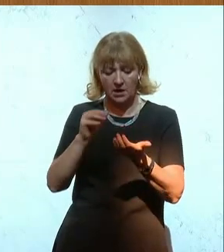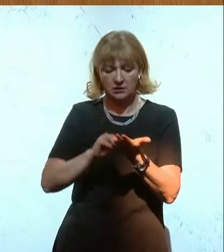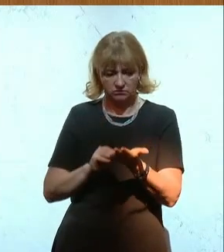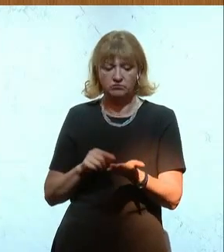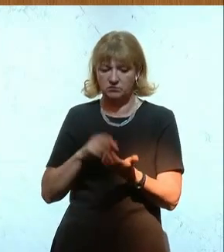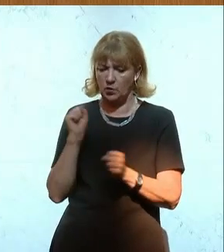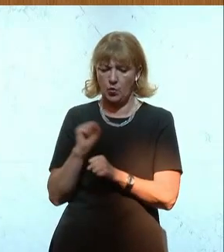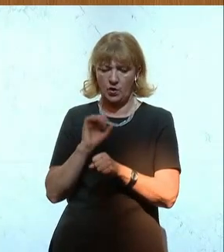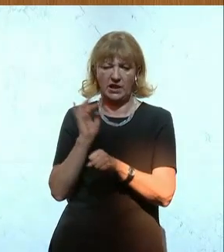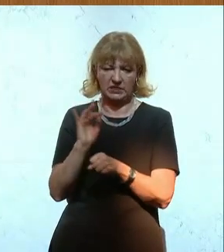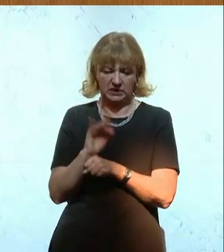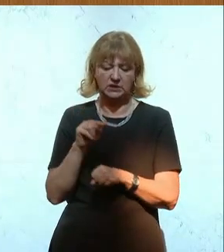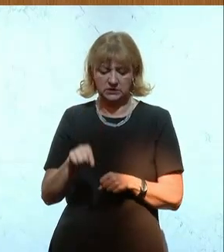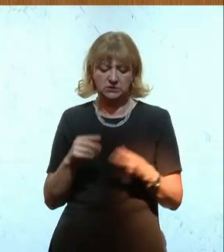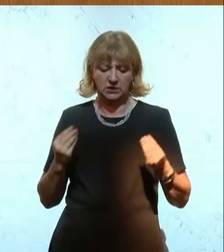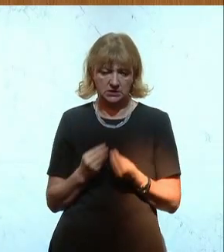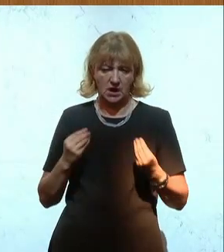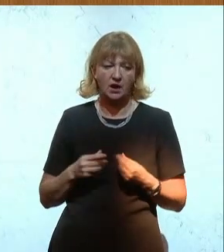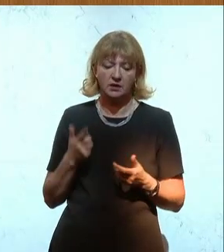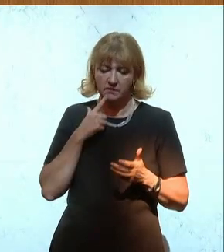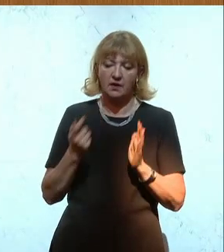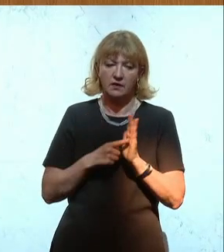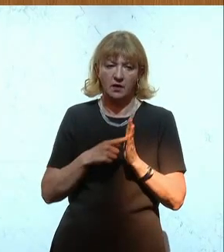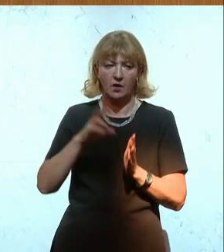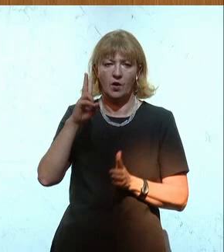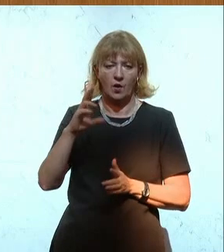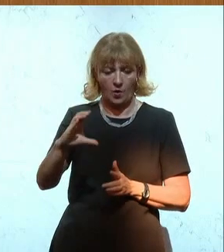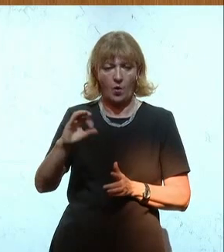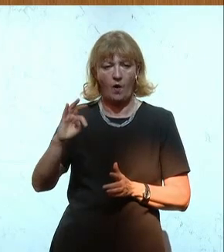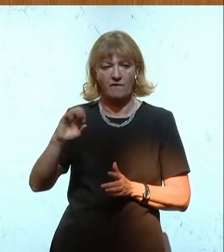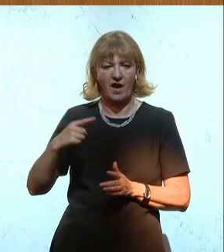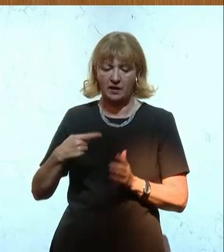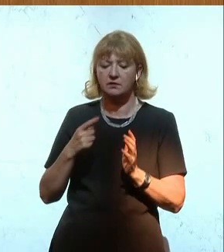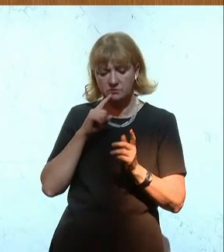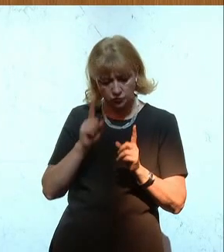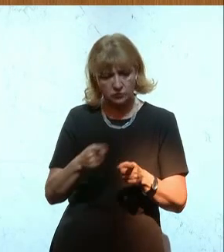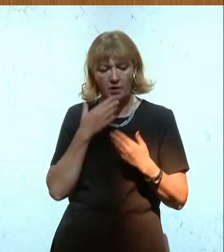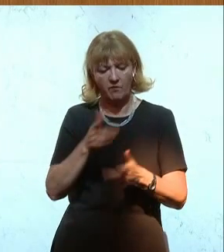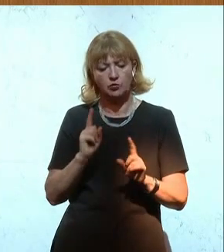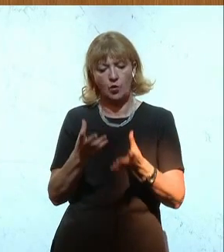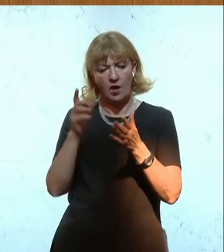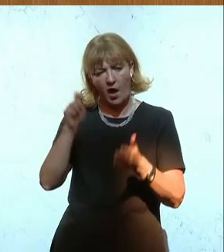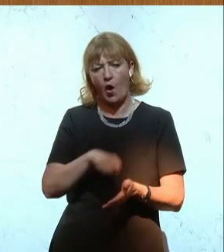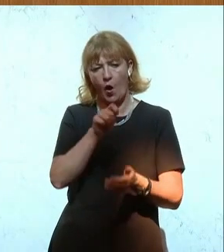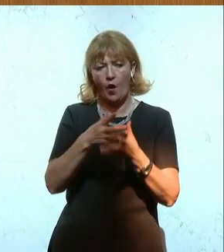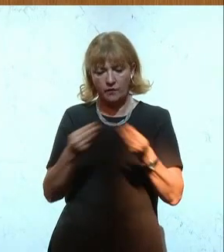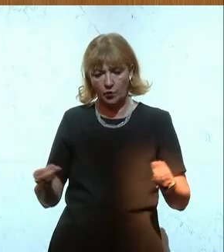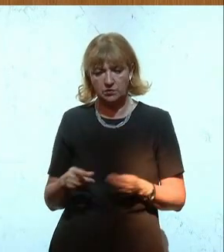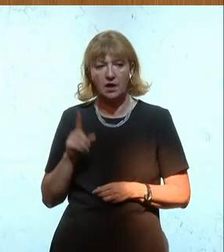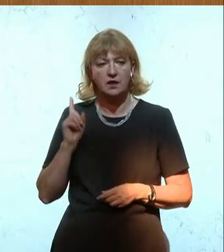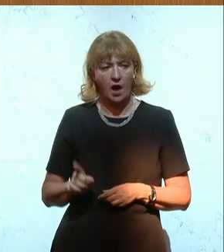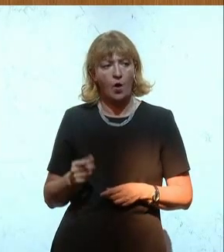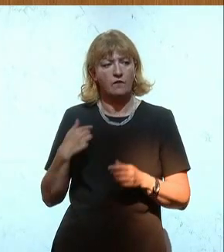bestätigt und zugleich die Auflösung der Kovac empfohlen. Auch den Prüfern des Rechnungshofes war